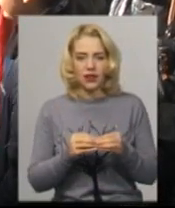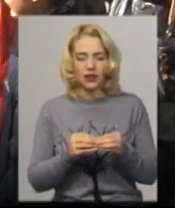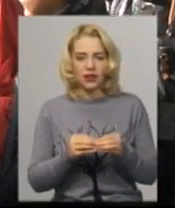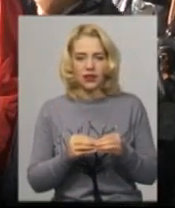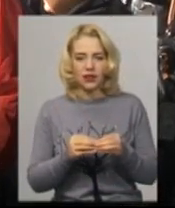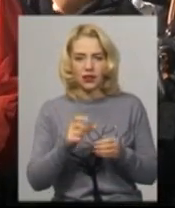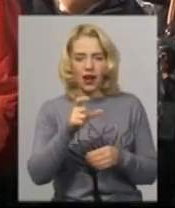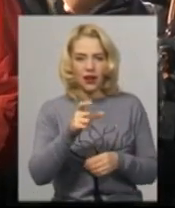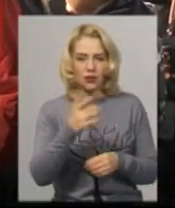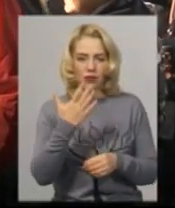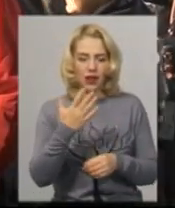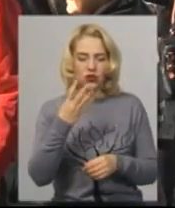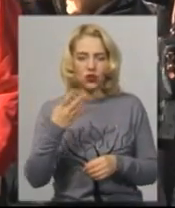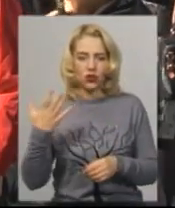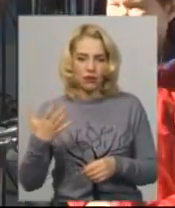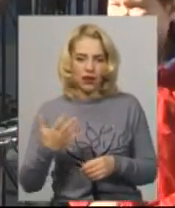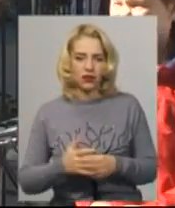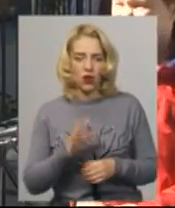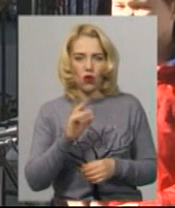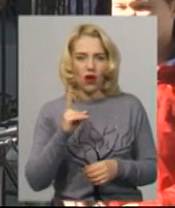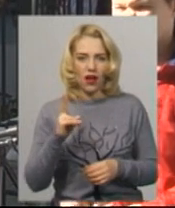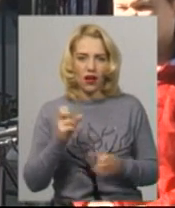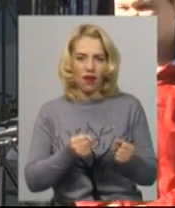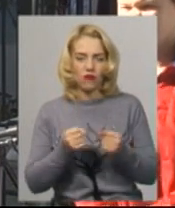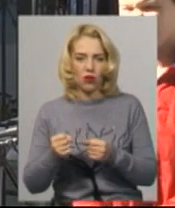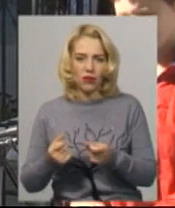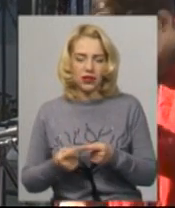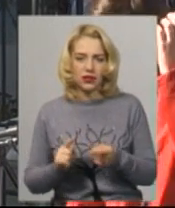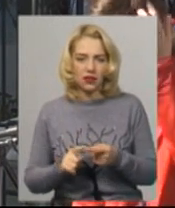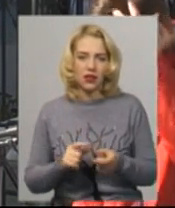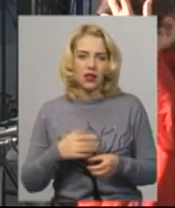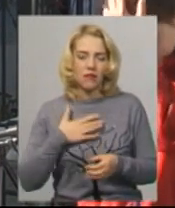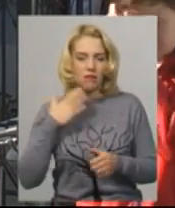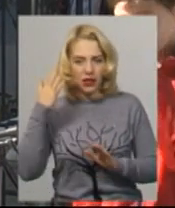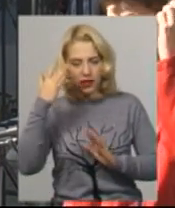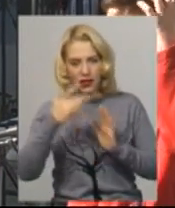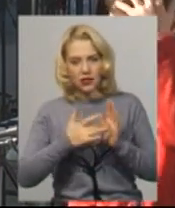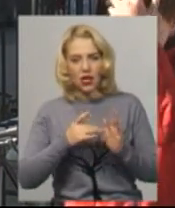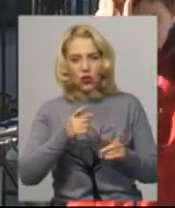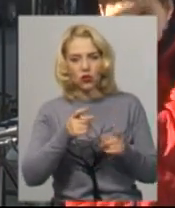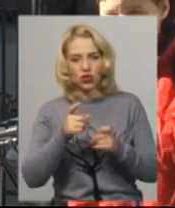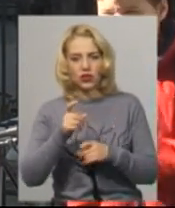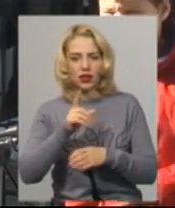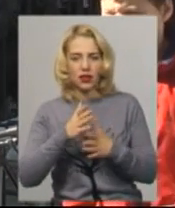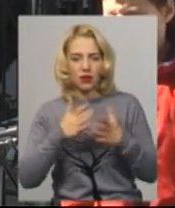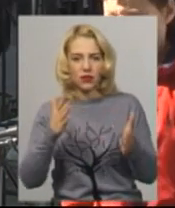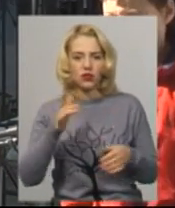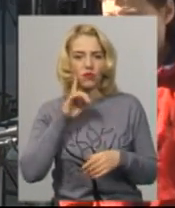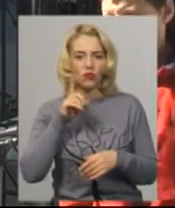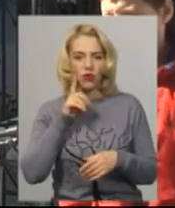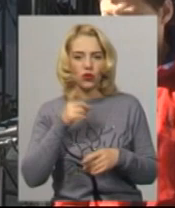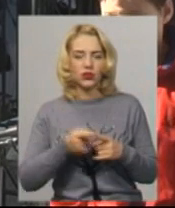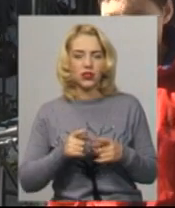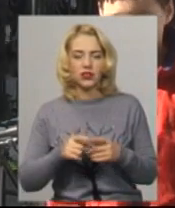,45 автомат Вілгулкан. Наша основна мета – залучити якнайбільше молоді або взагалі